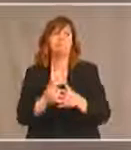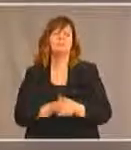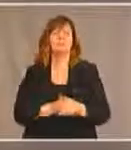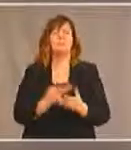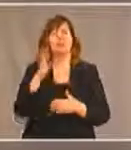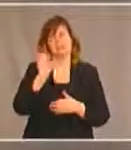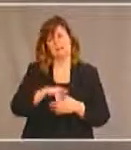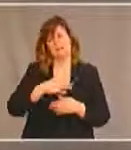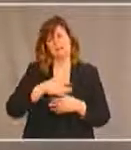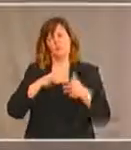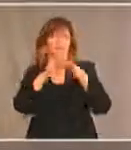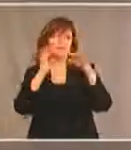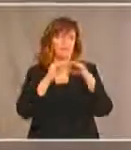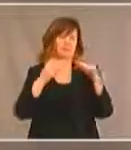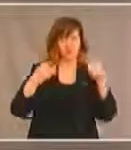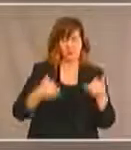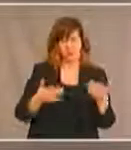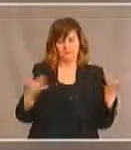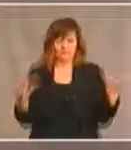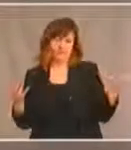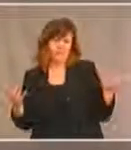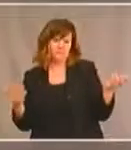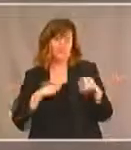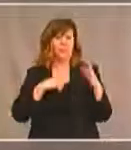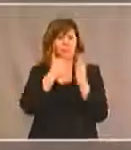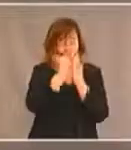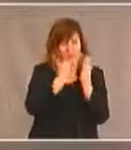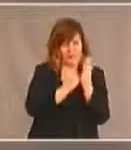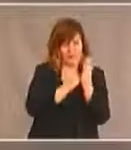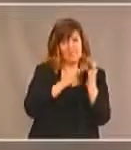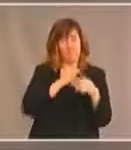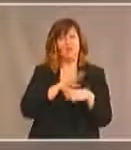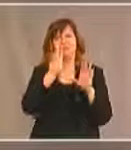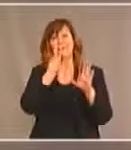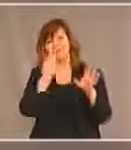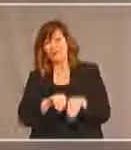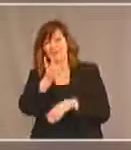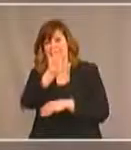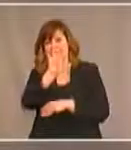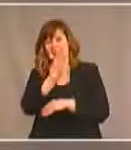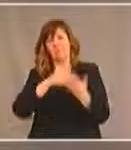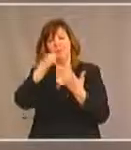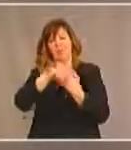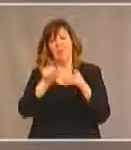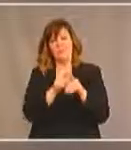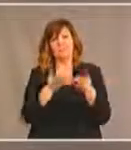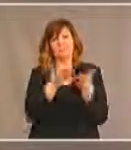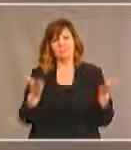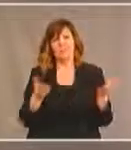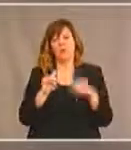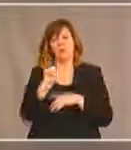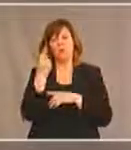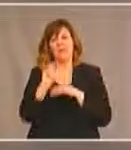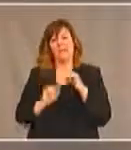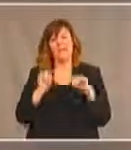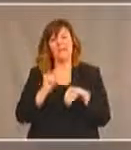Enfin, notre programme est l'un des 57 programmes ASSETS des Premières Nations. En tant que